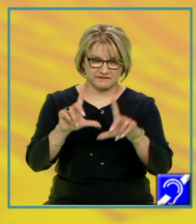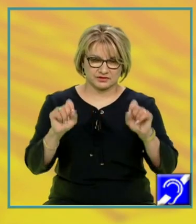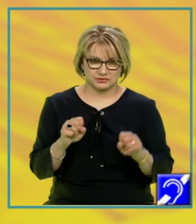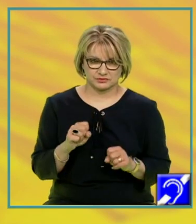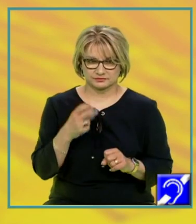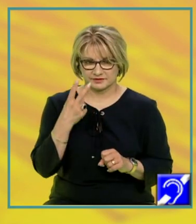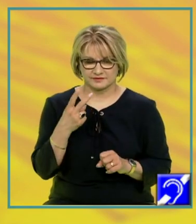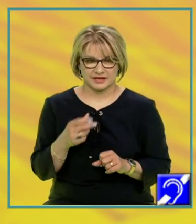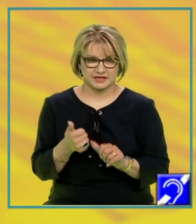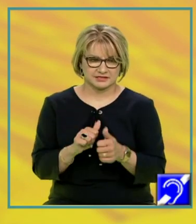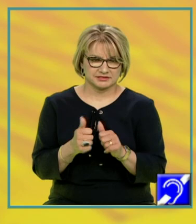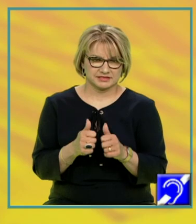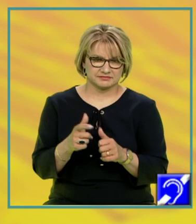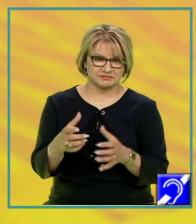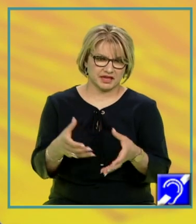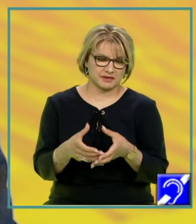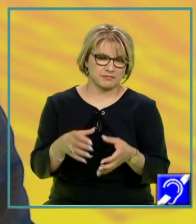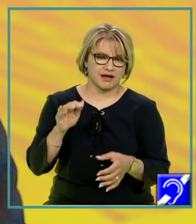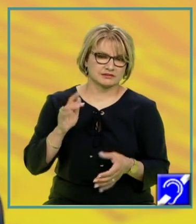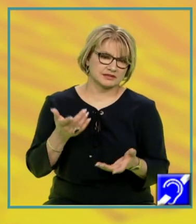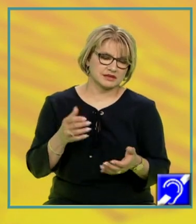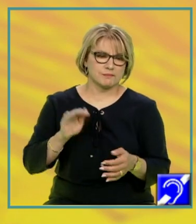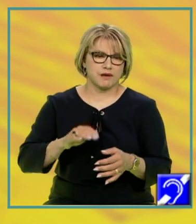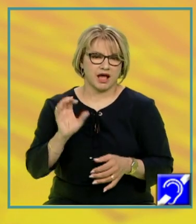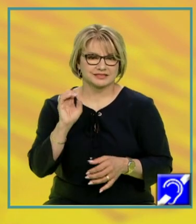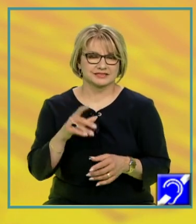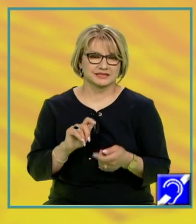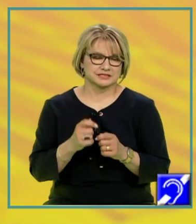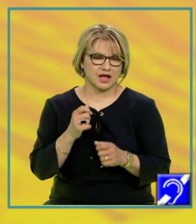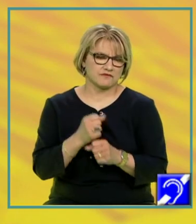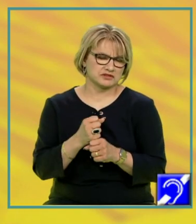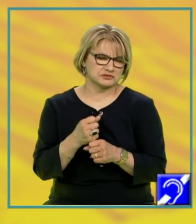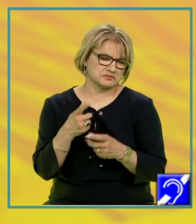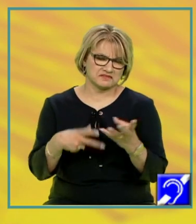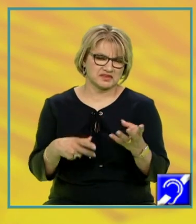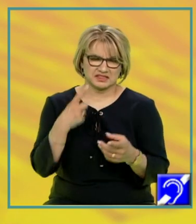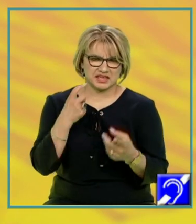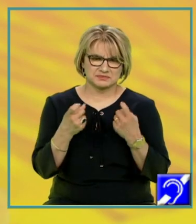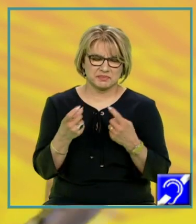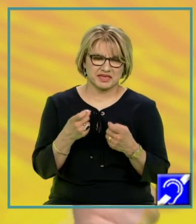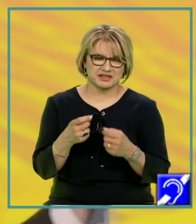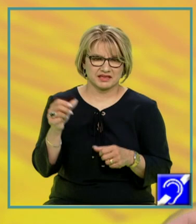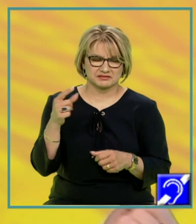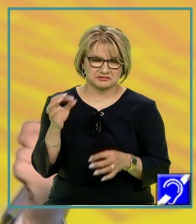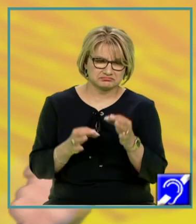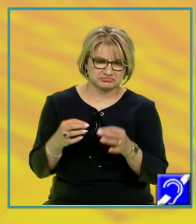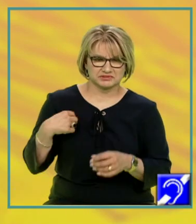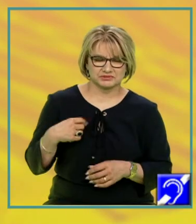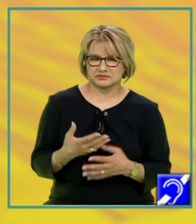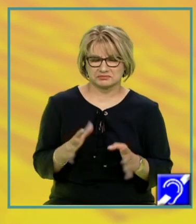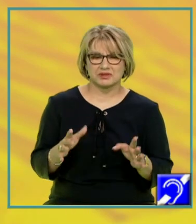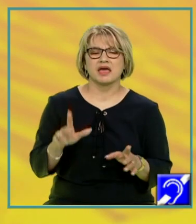urmănind echipa națională de basket a României sau, desigur, făcând tot felul de alte experiențe, este o propoziție care cu siguranță este